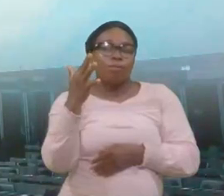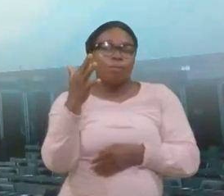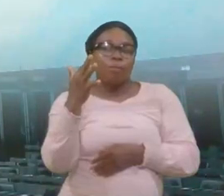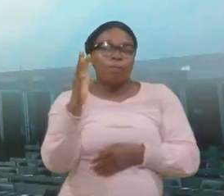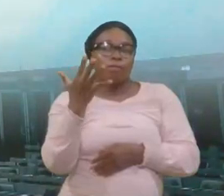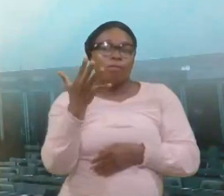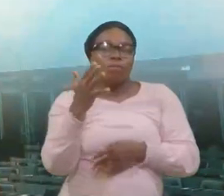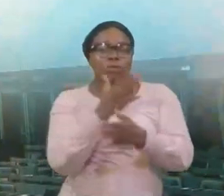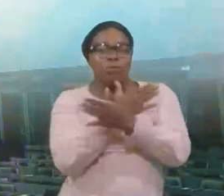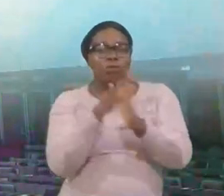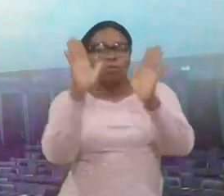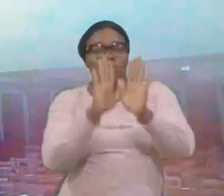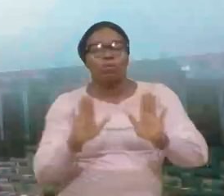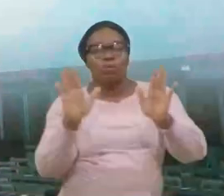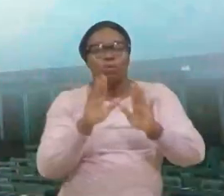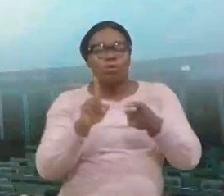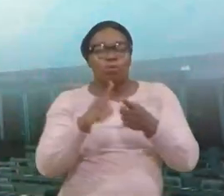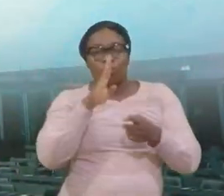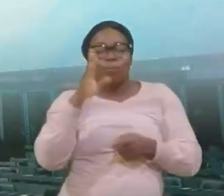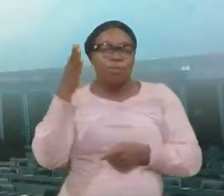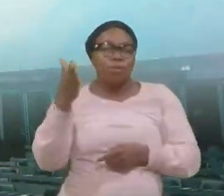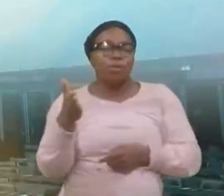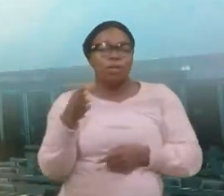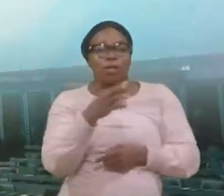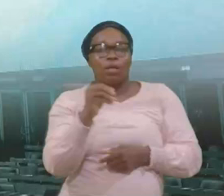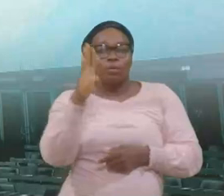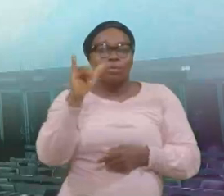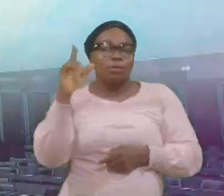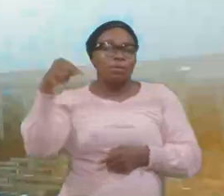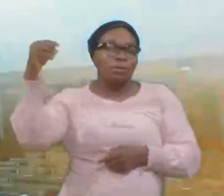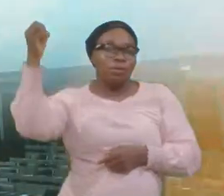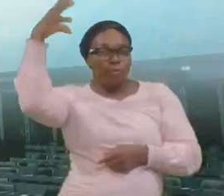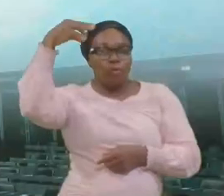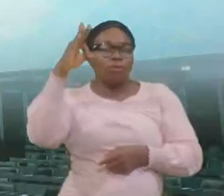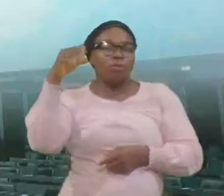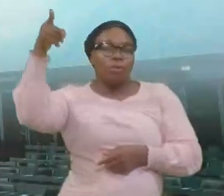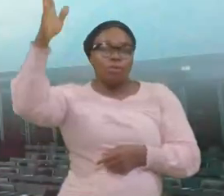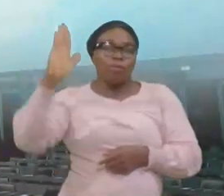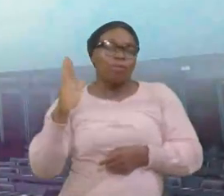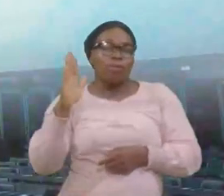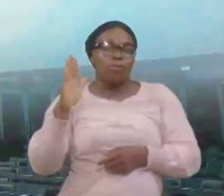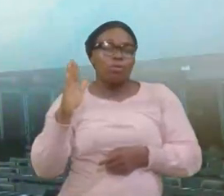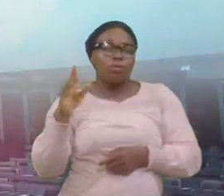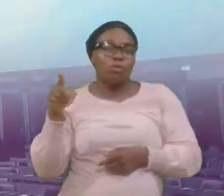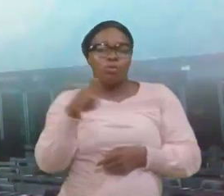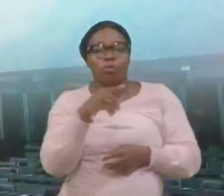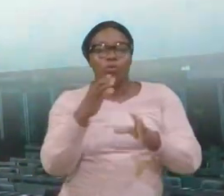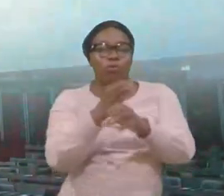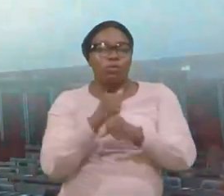tu dois être là et tu vas recevoir un message